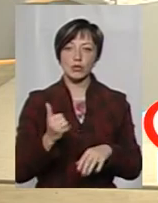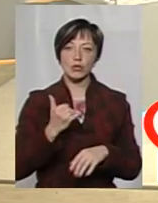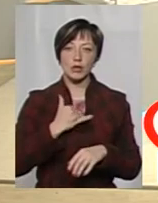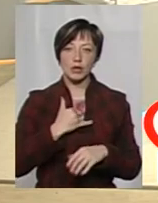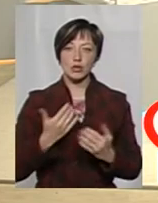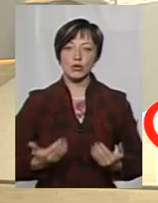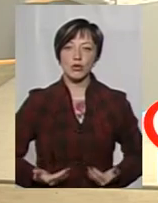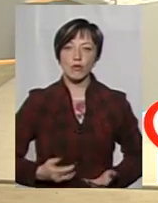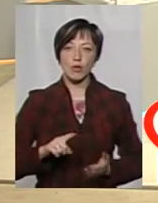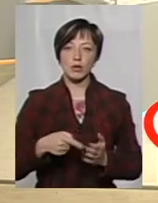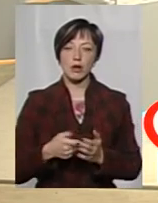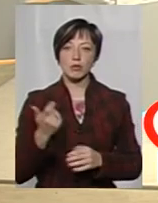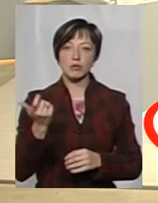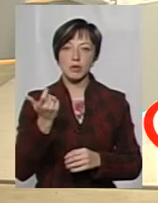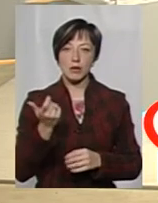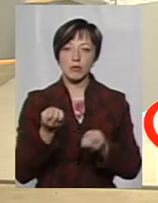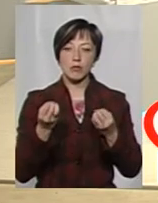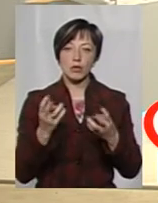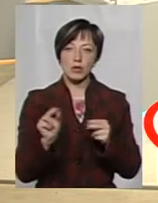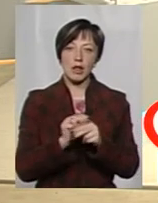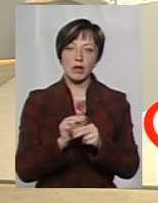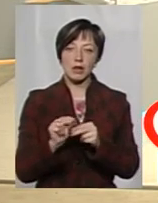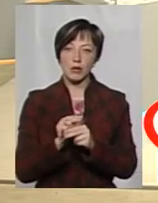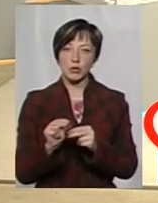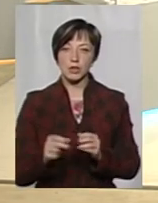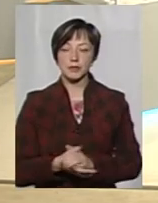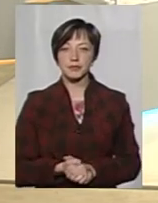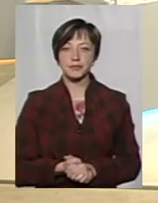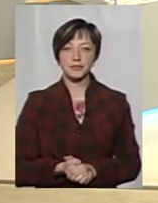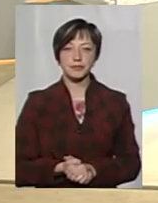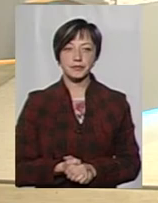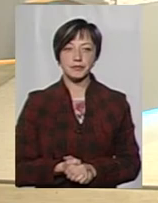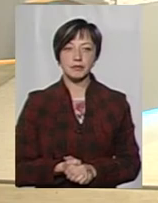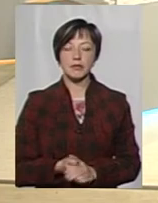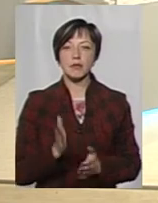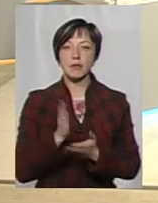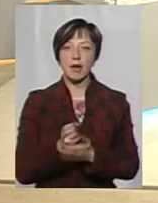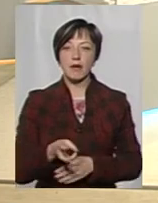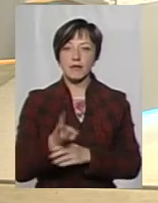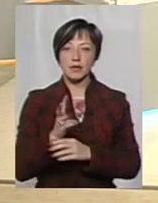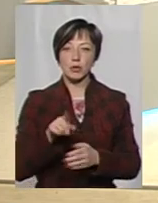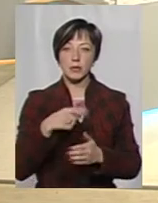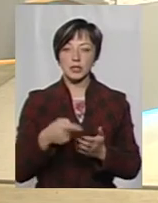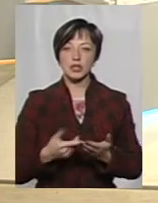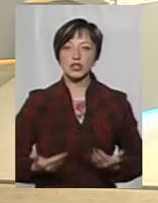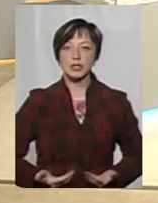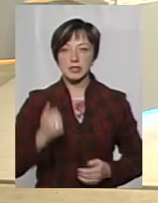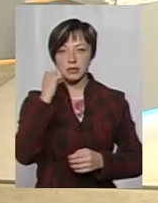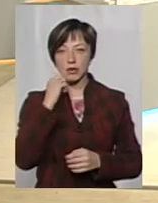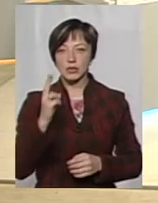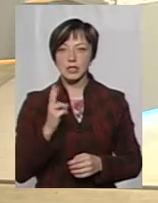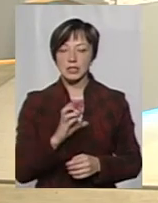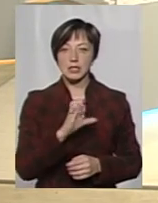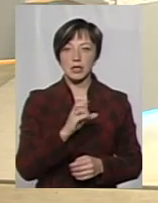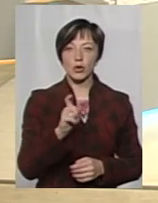житлово-комунальному господарстві, просто латаємо дири. І маємо ще відеопитання від жителя Старокостянтинова Сергія